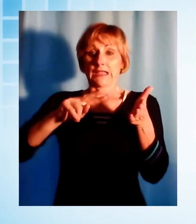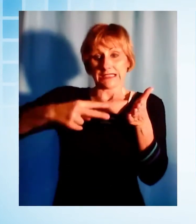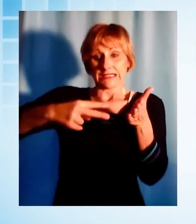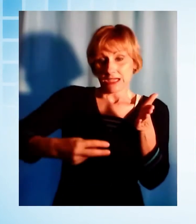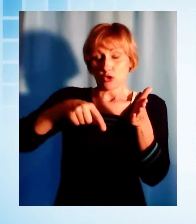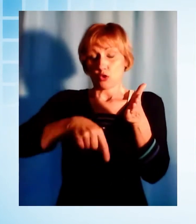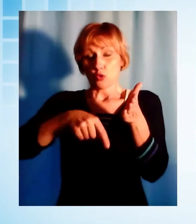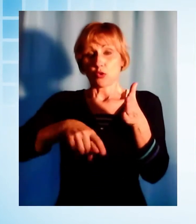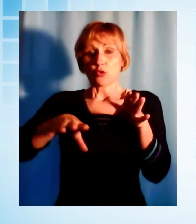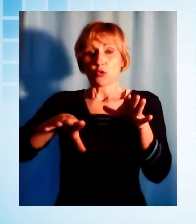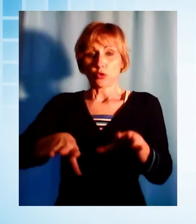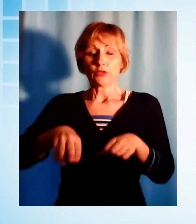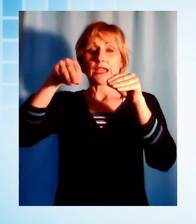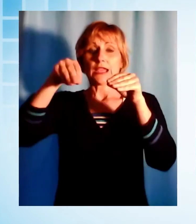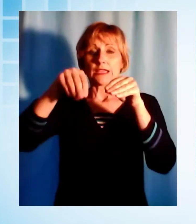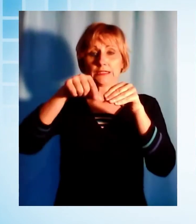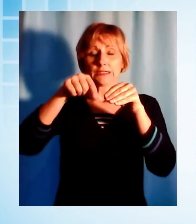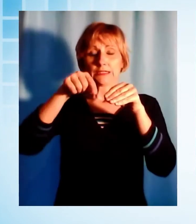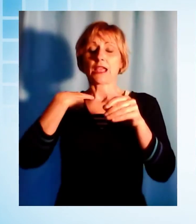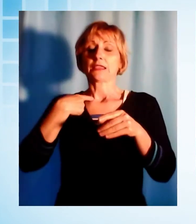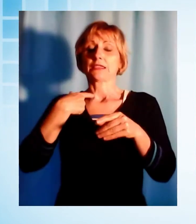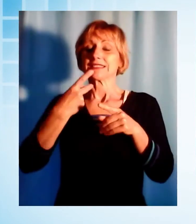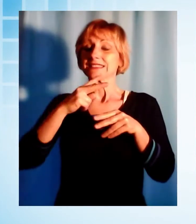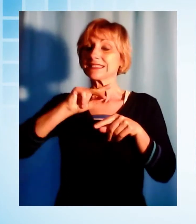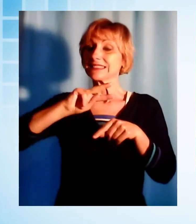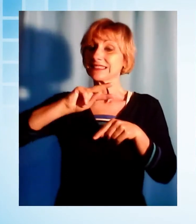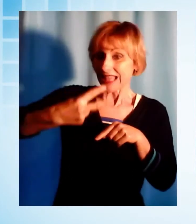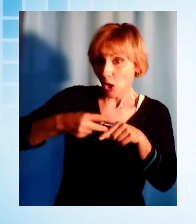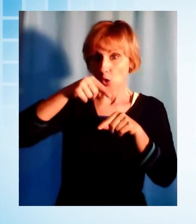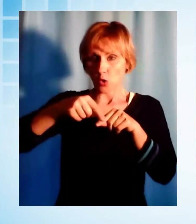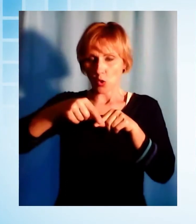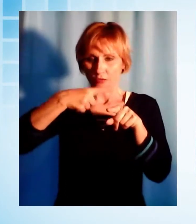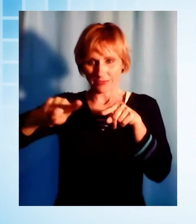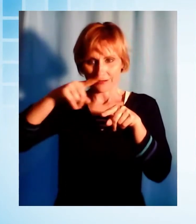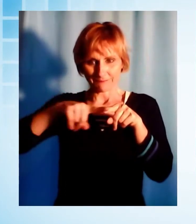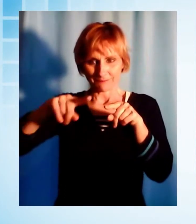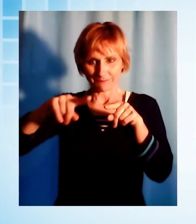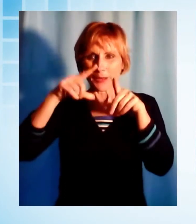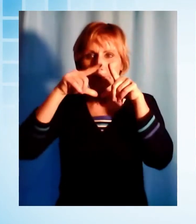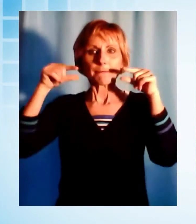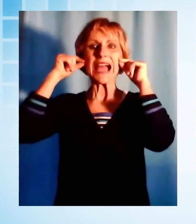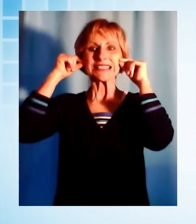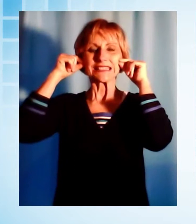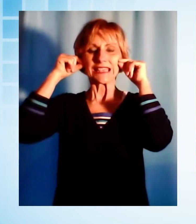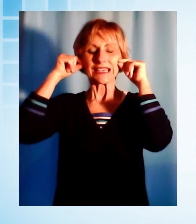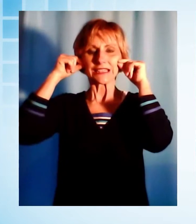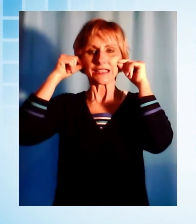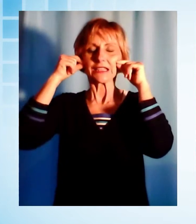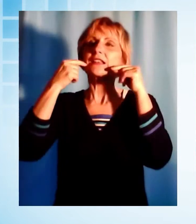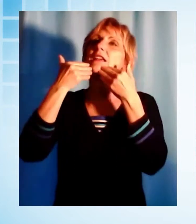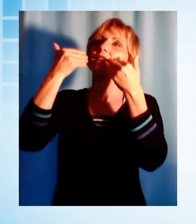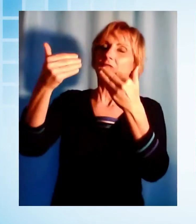la seconda consegna delle mascherine gratuite da parte della Regione, questa volta presso